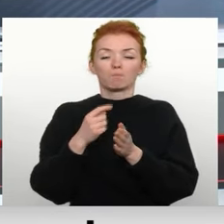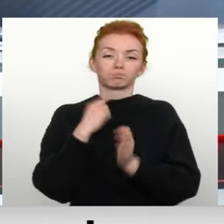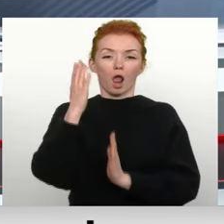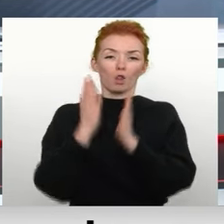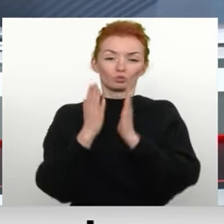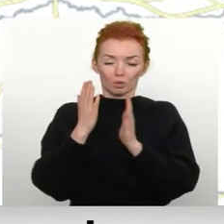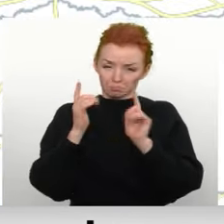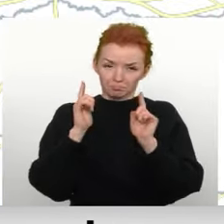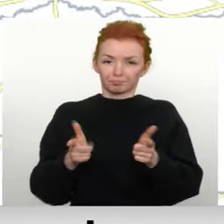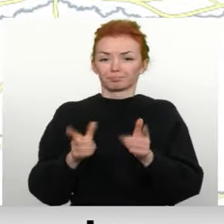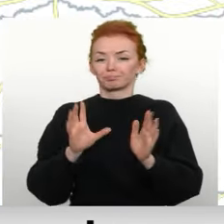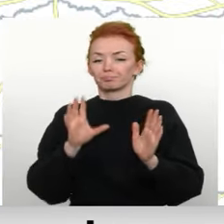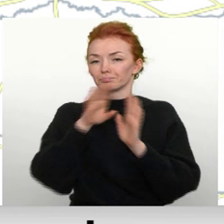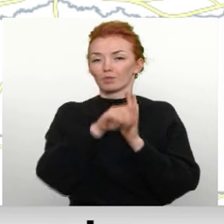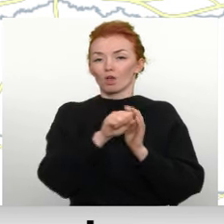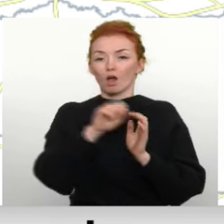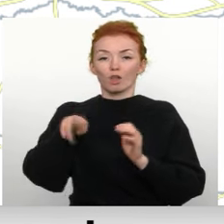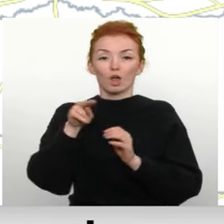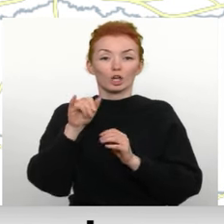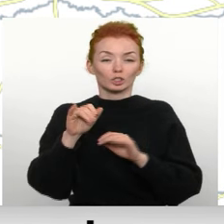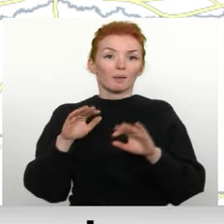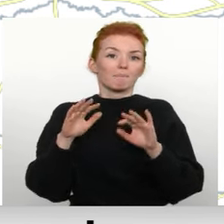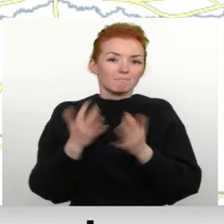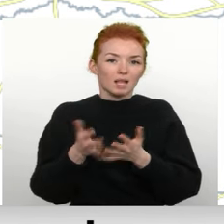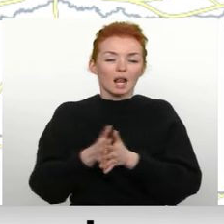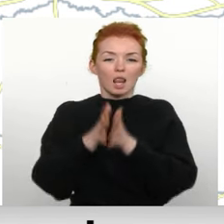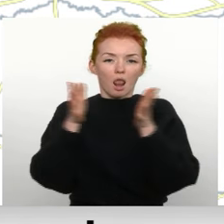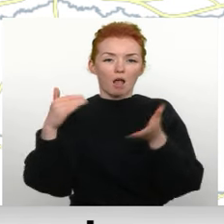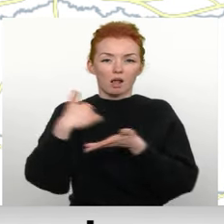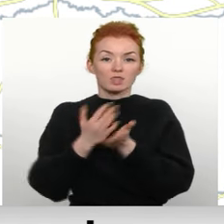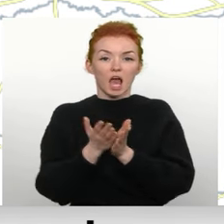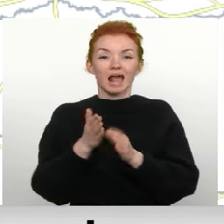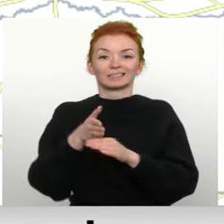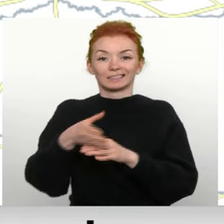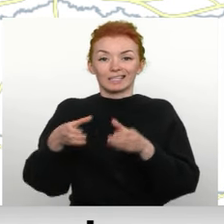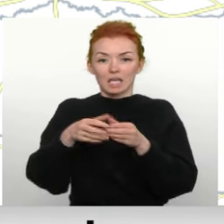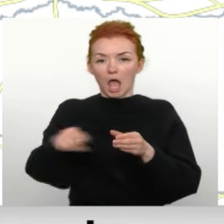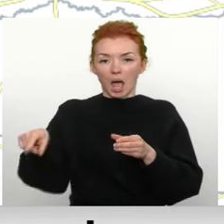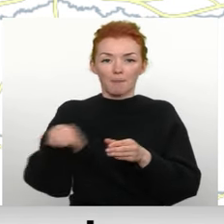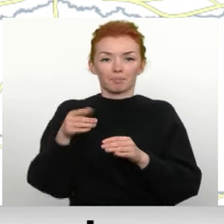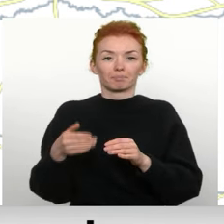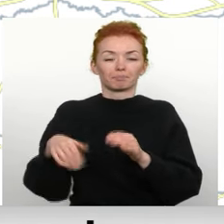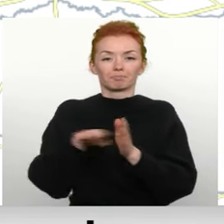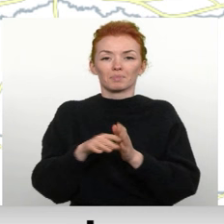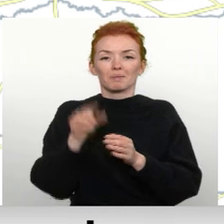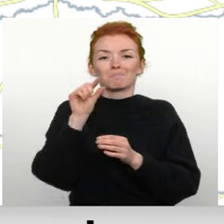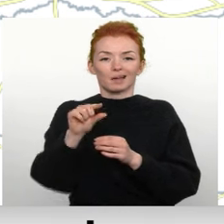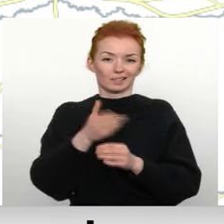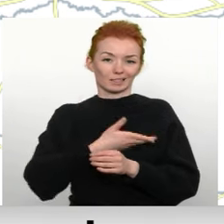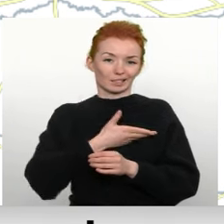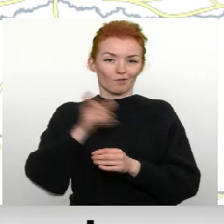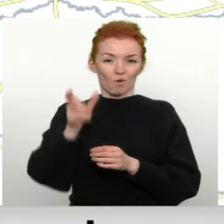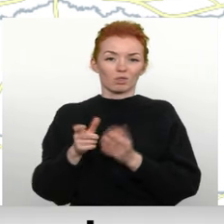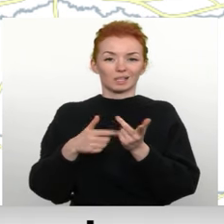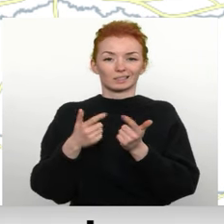atbalstu, lai pievienotos ādažiem. Taču lielākoties šajos ciemās aptaujā piedalījās, salīdzoši neliels iedzīvotāju skaits,